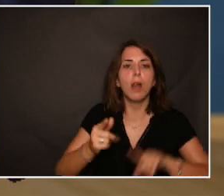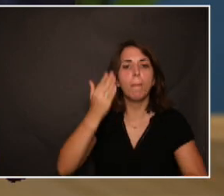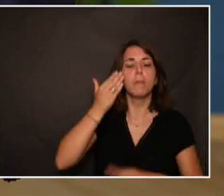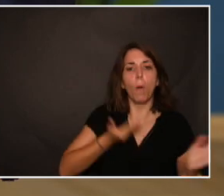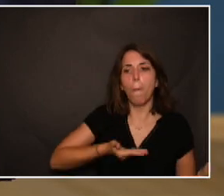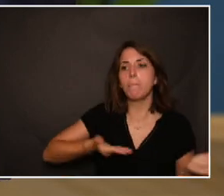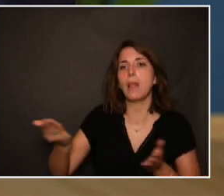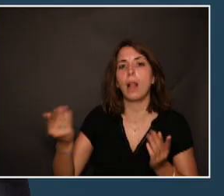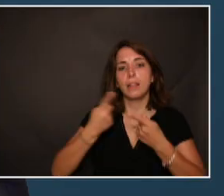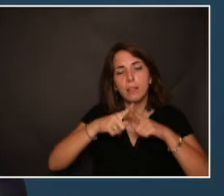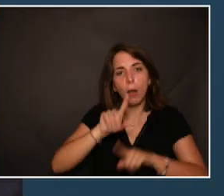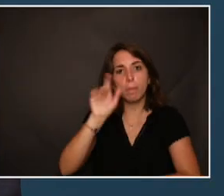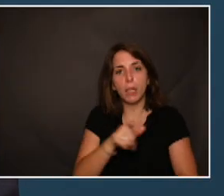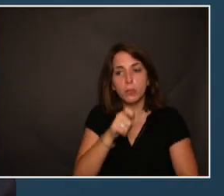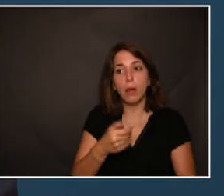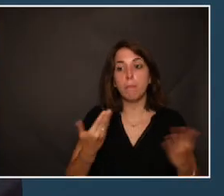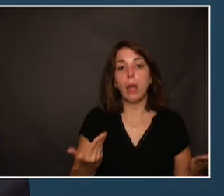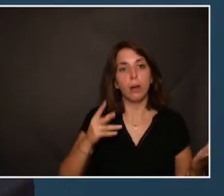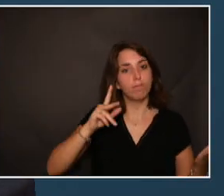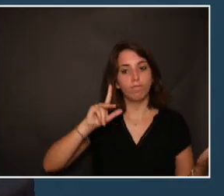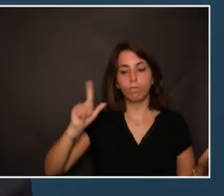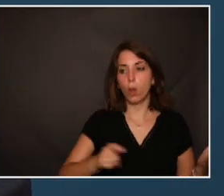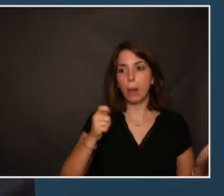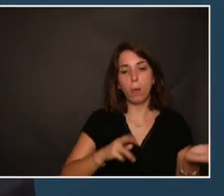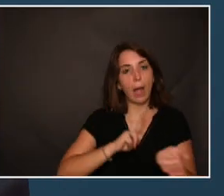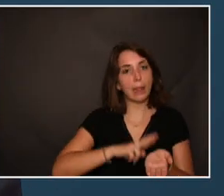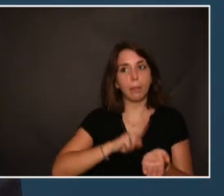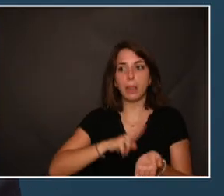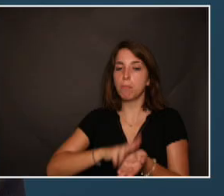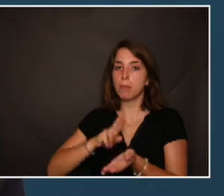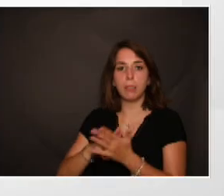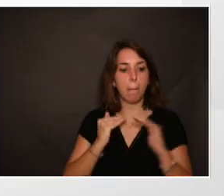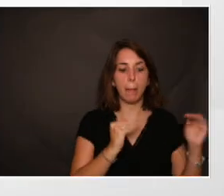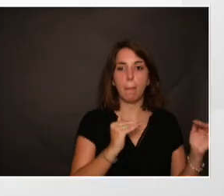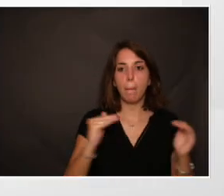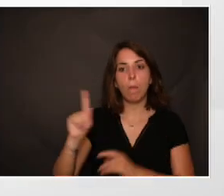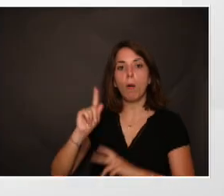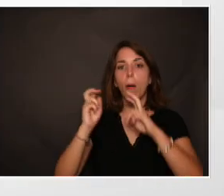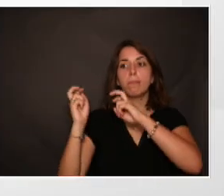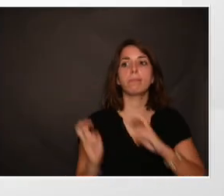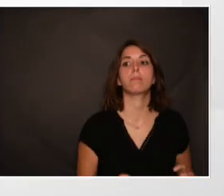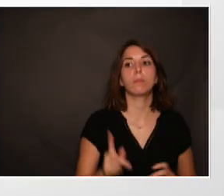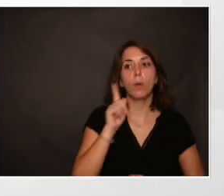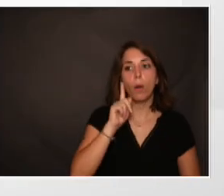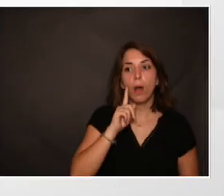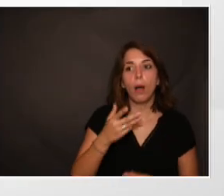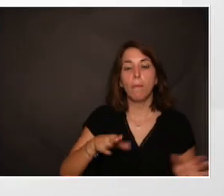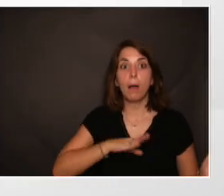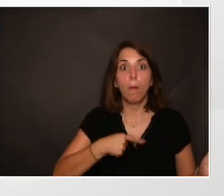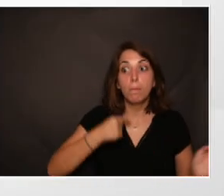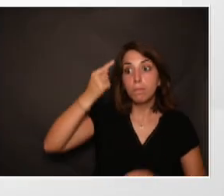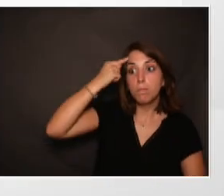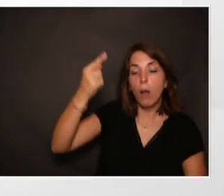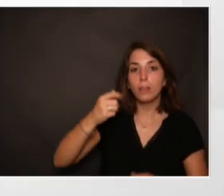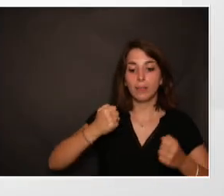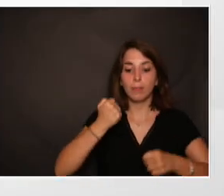faut augmenter ses apports, mais on n'a pas besoin de les baisser parce qu'on peut penser que parce qu'on a moins